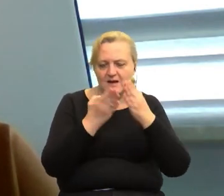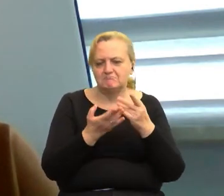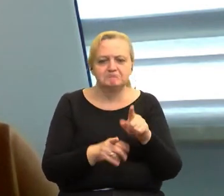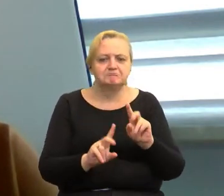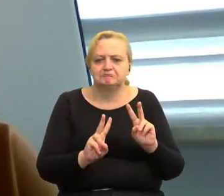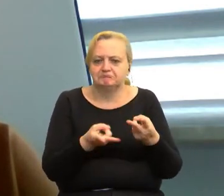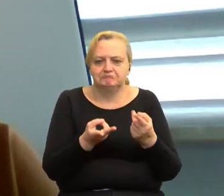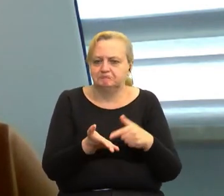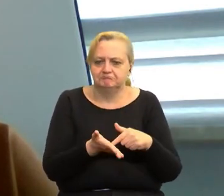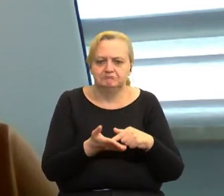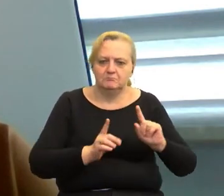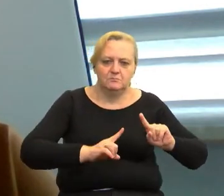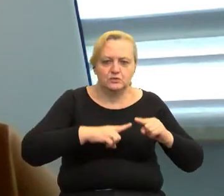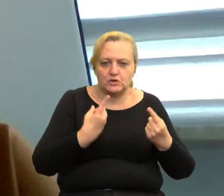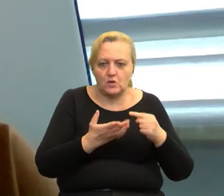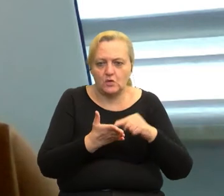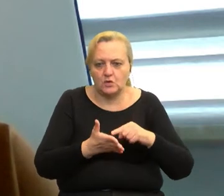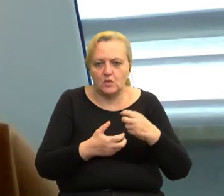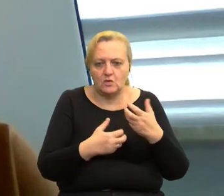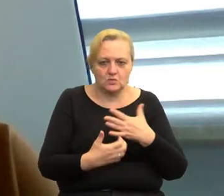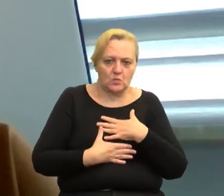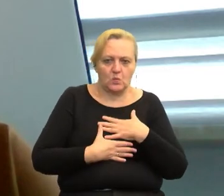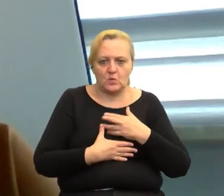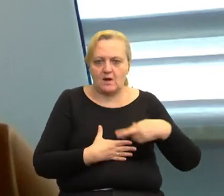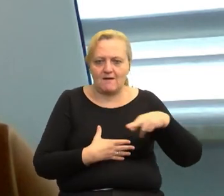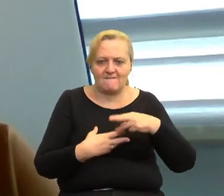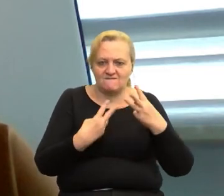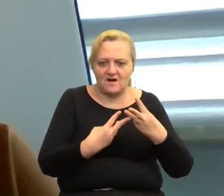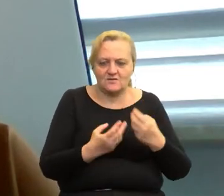skłoniło, zainspirowało do tego, że ten problem stały się numerem jeden?